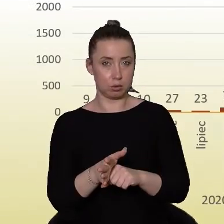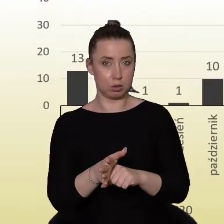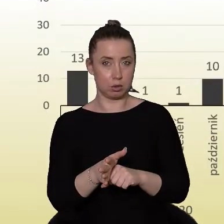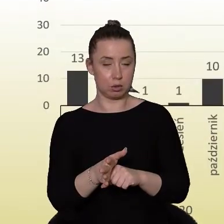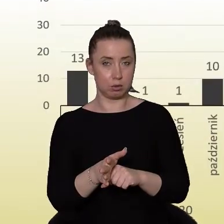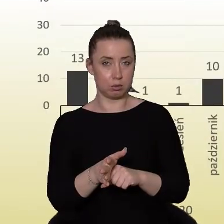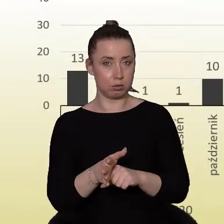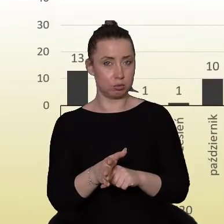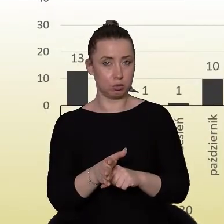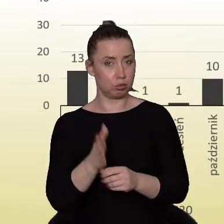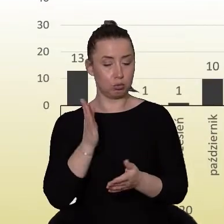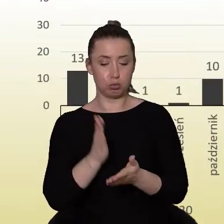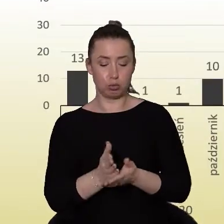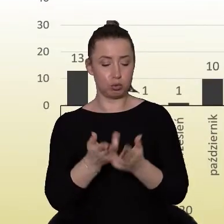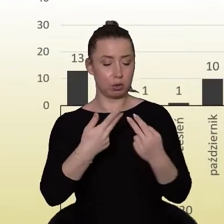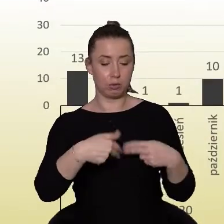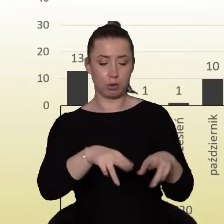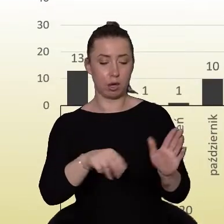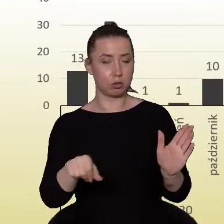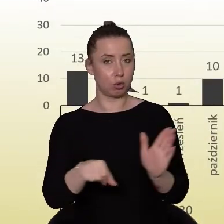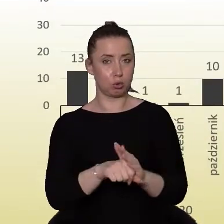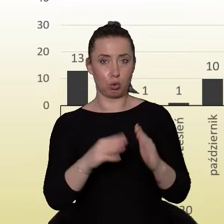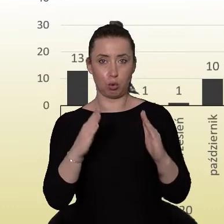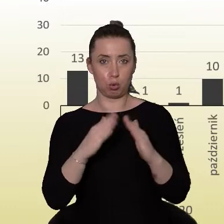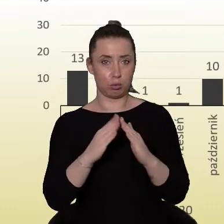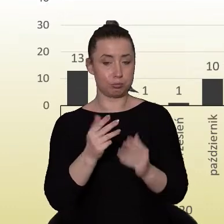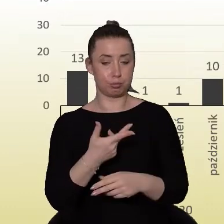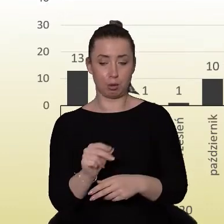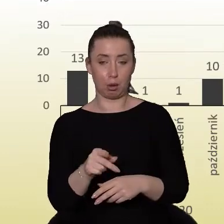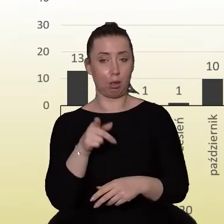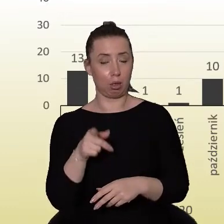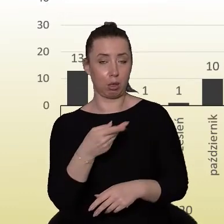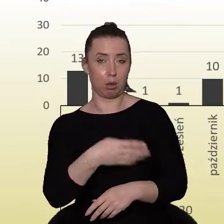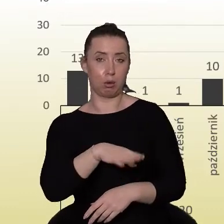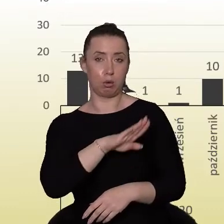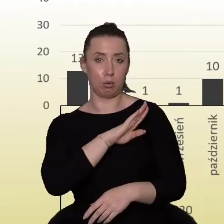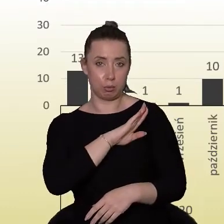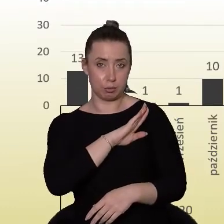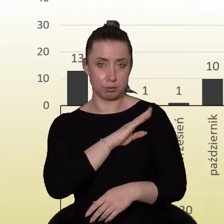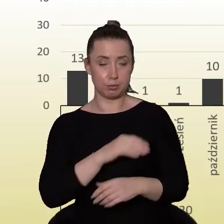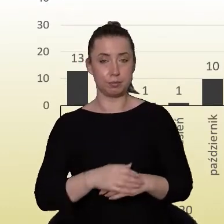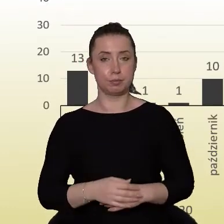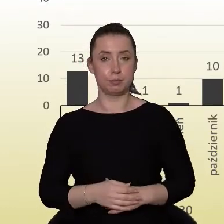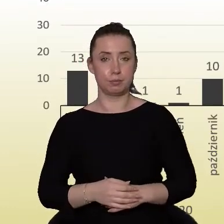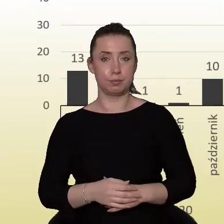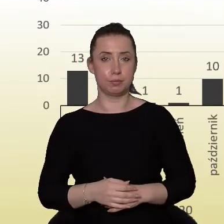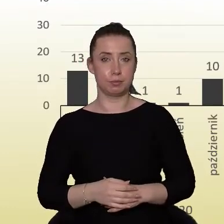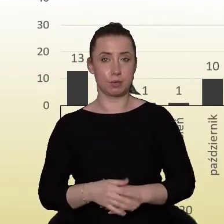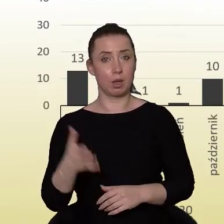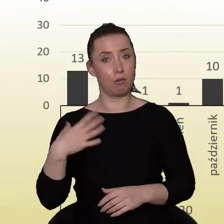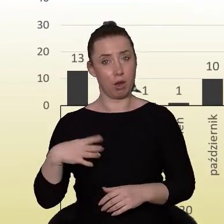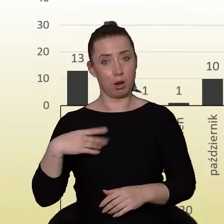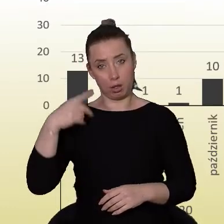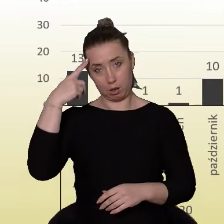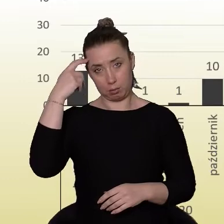wraca do domów. Są to osoby, których pobyt w szpitalu kończy się zgonem. Warto o